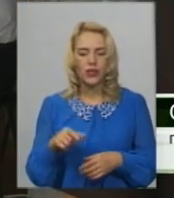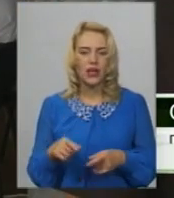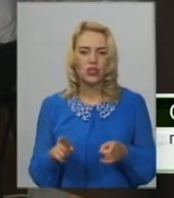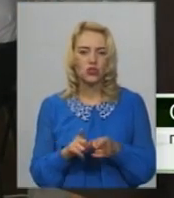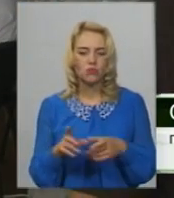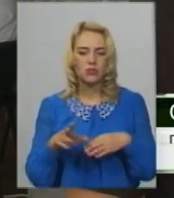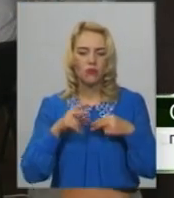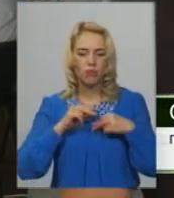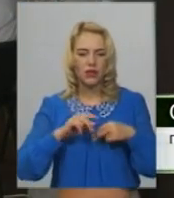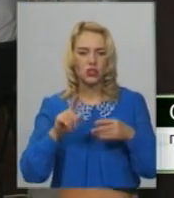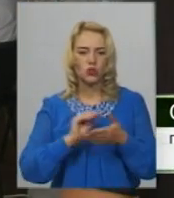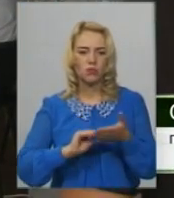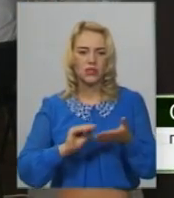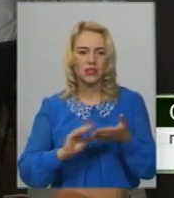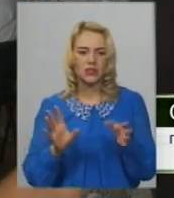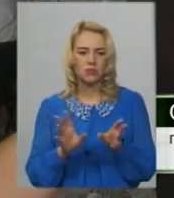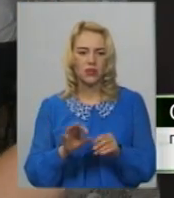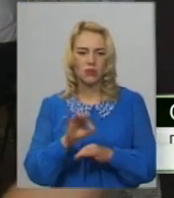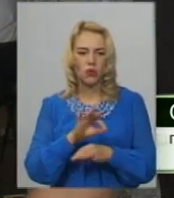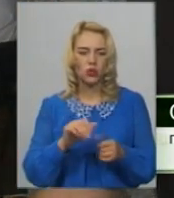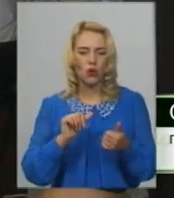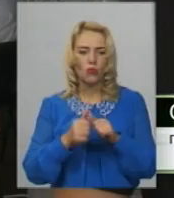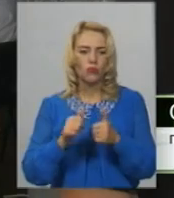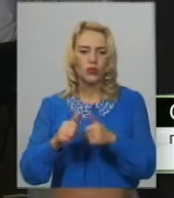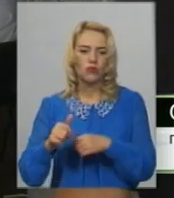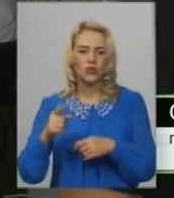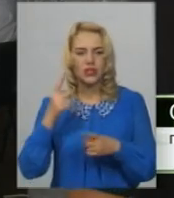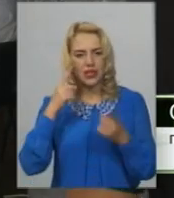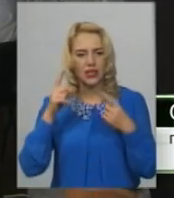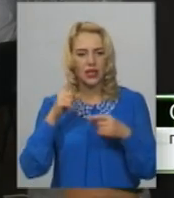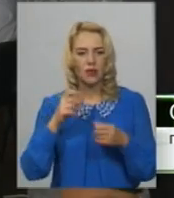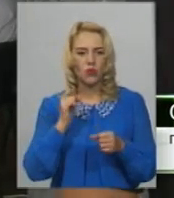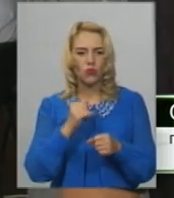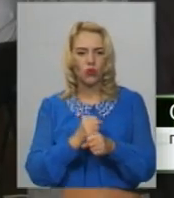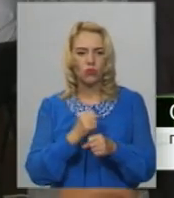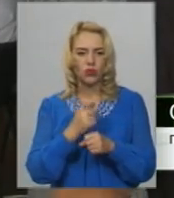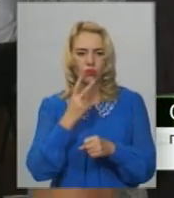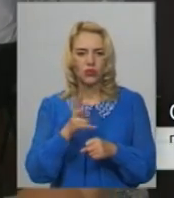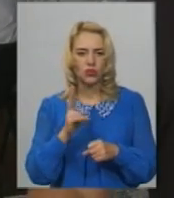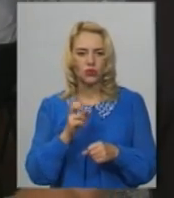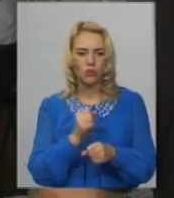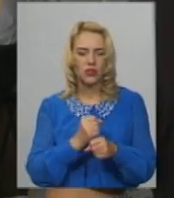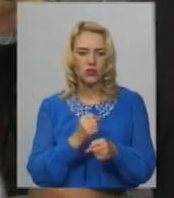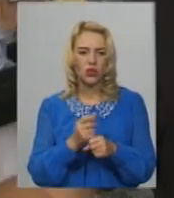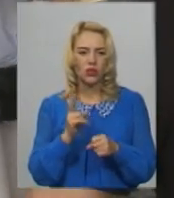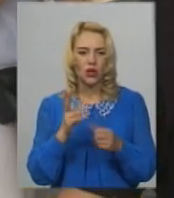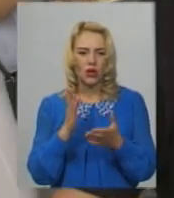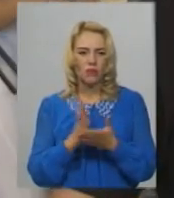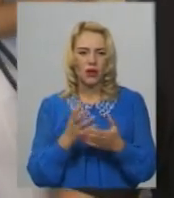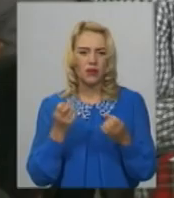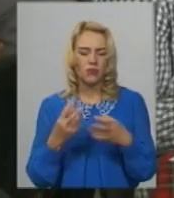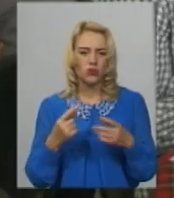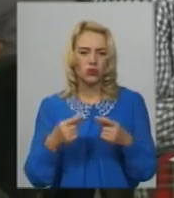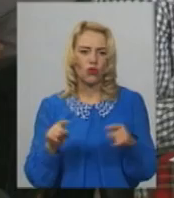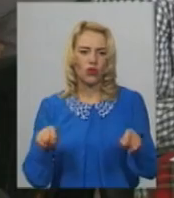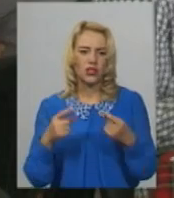працювати спільні проекти і обмінюватися ідеями. Адже тут, саме в роботі, ти бачиш, хто працює, а хто просто має організацію і має